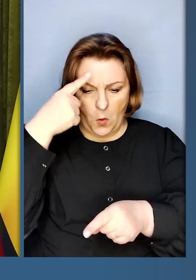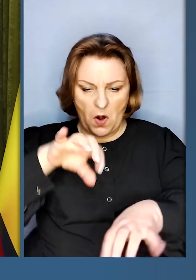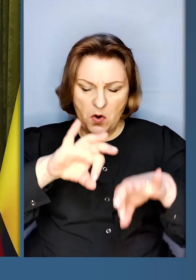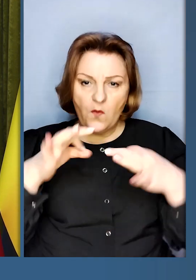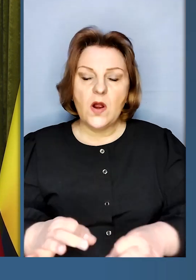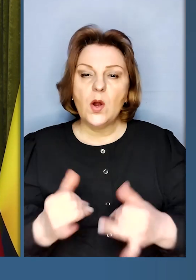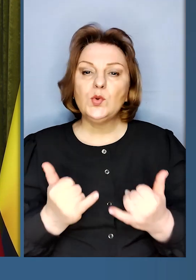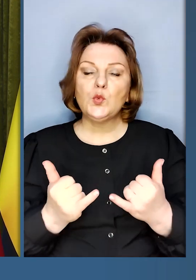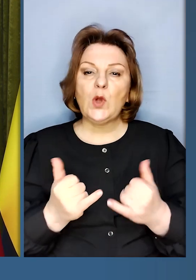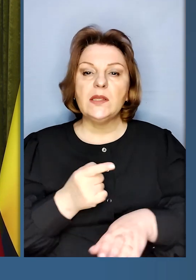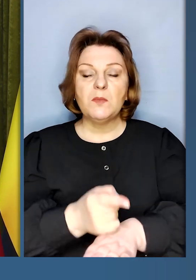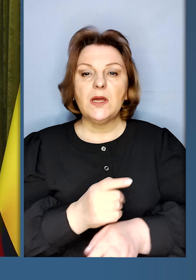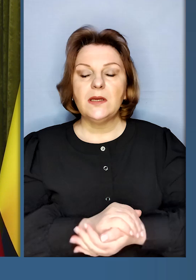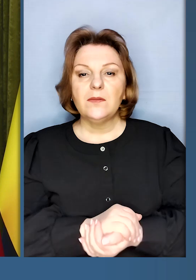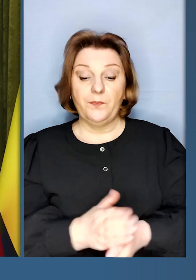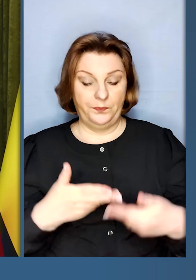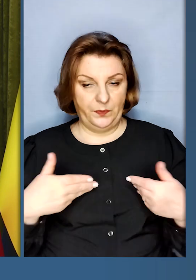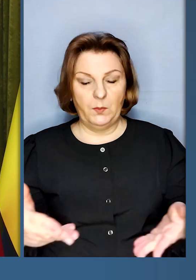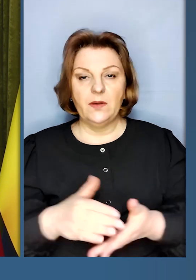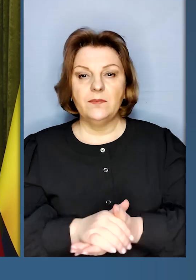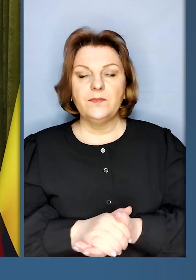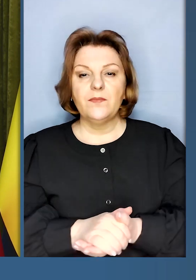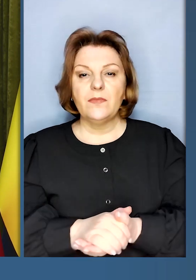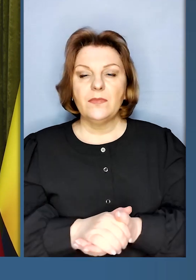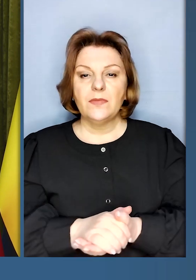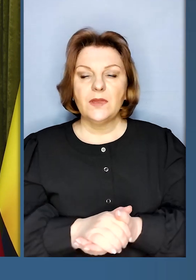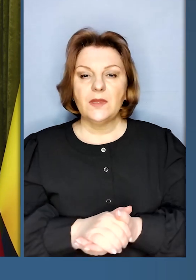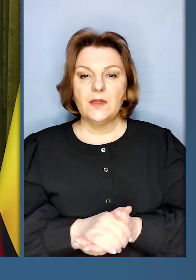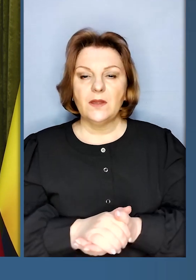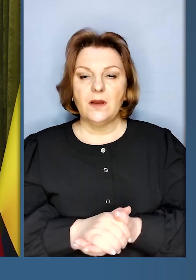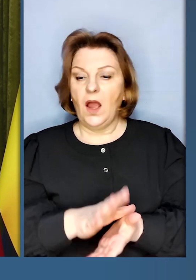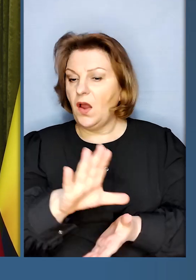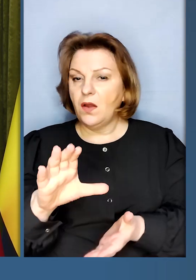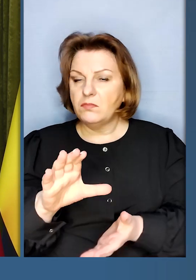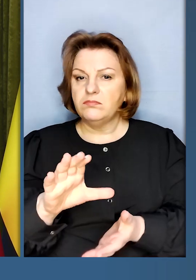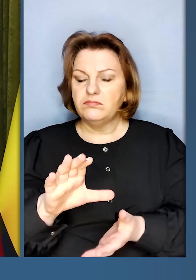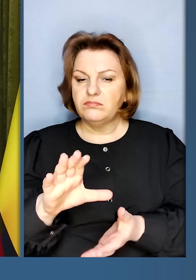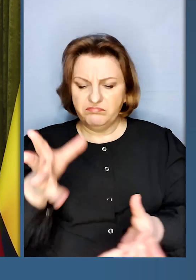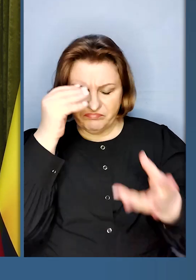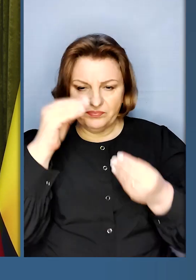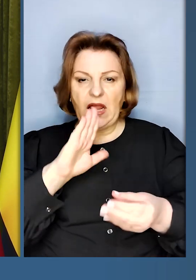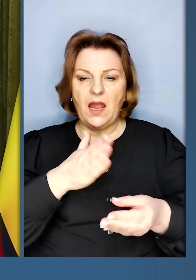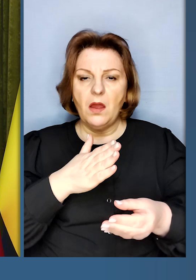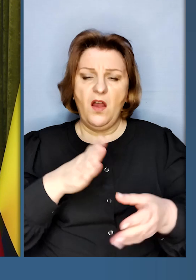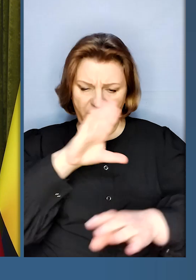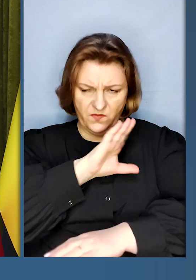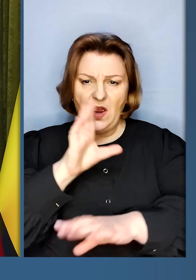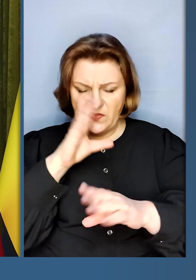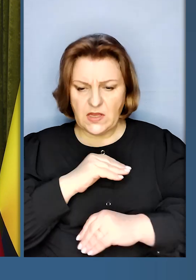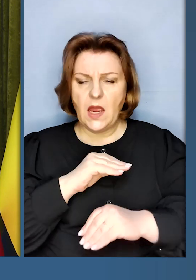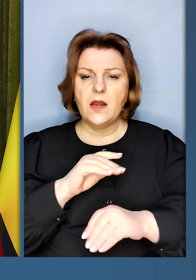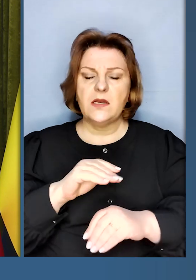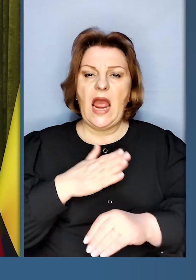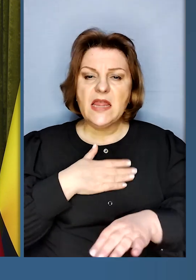вміють володіти сучасними танками. Ми в силі наші танки дуже швидко передати.